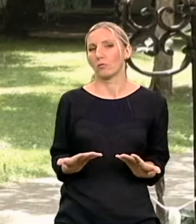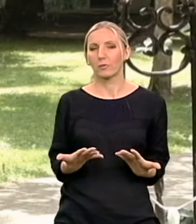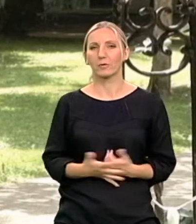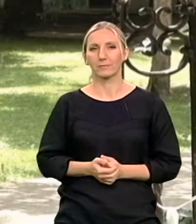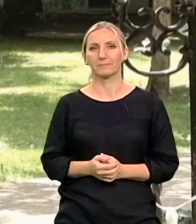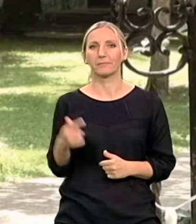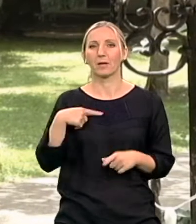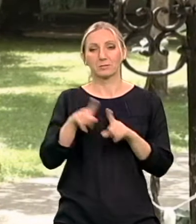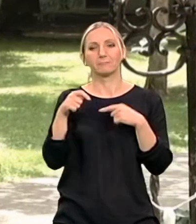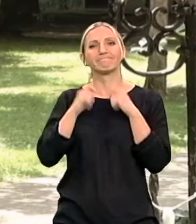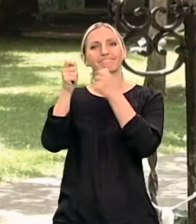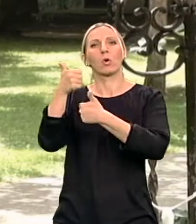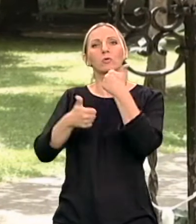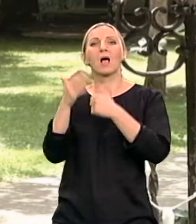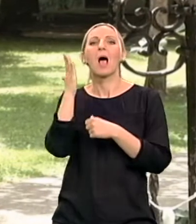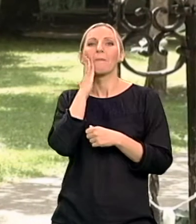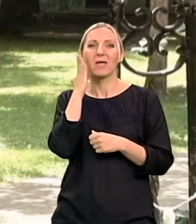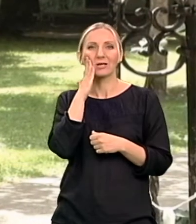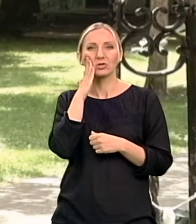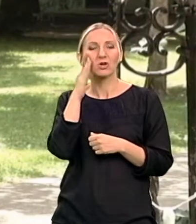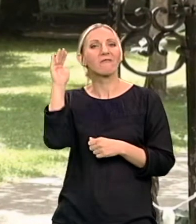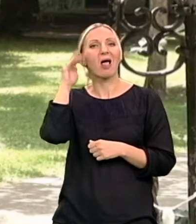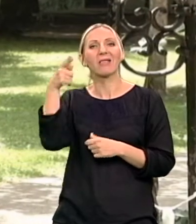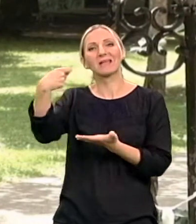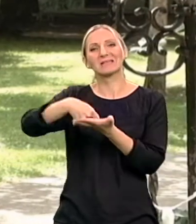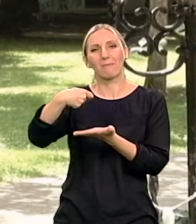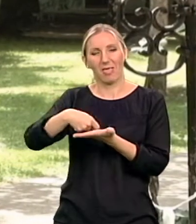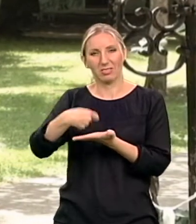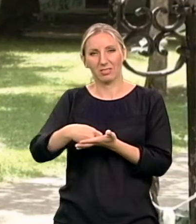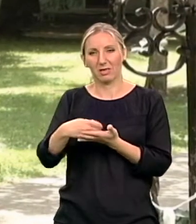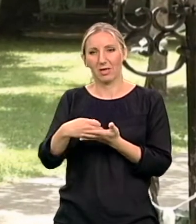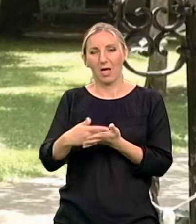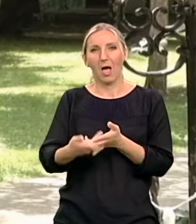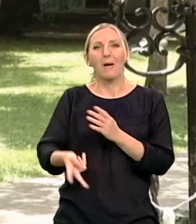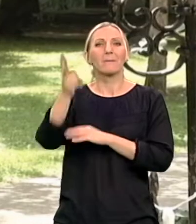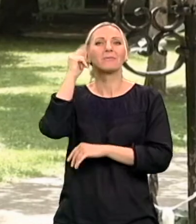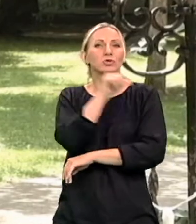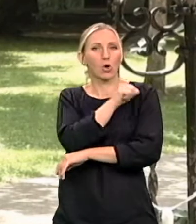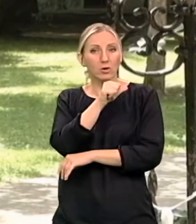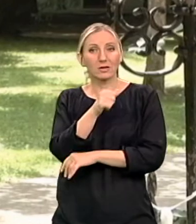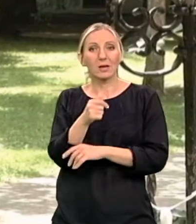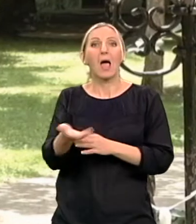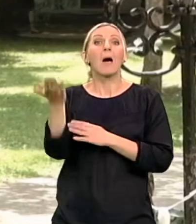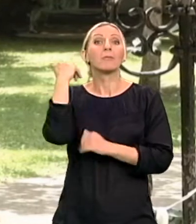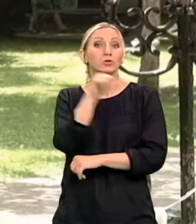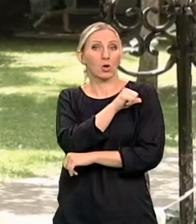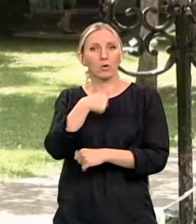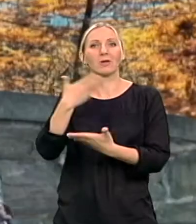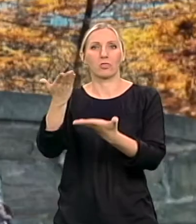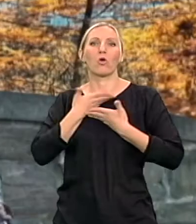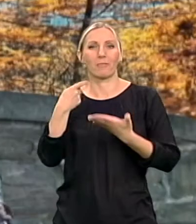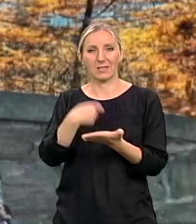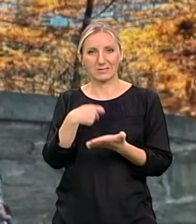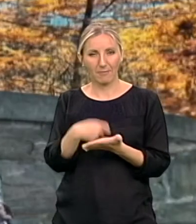sam konkurisala za stipendiju američke vlade, to je bilo preprošle godine bio tren konkursa, prošle godine sam je dobila,